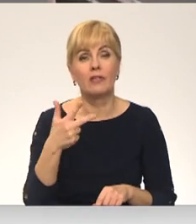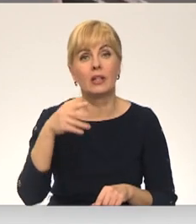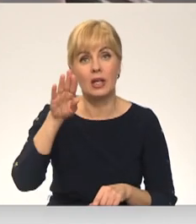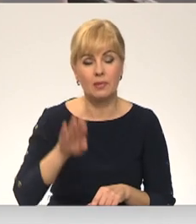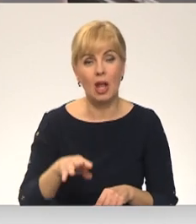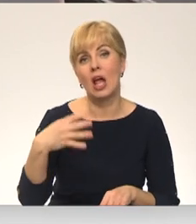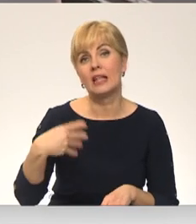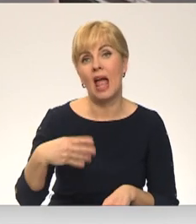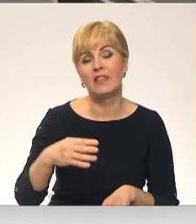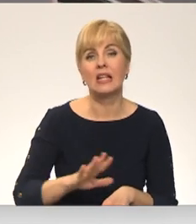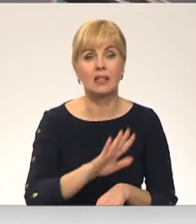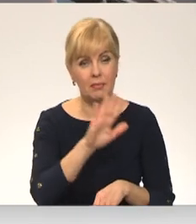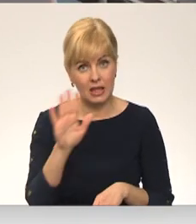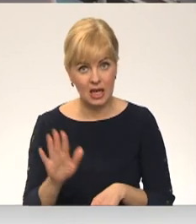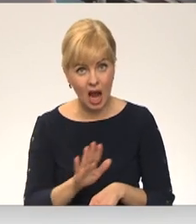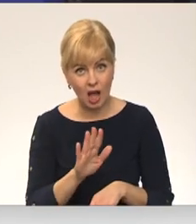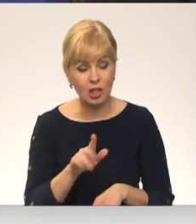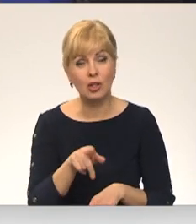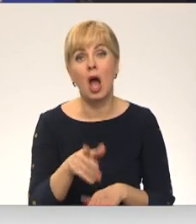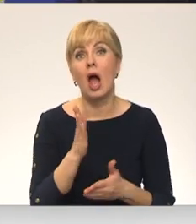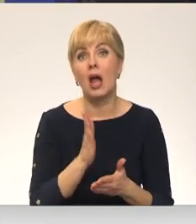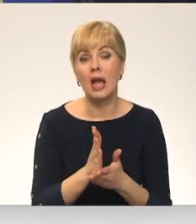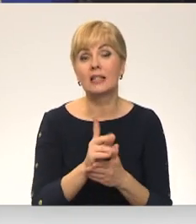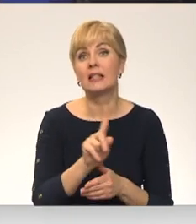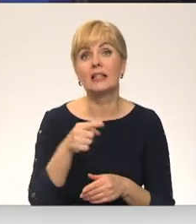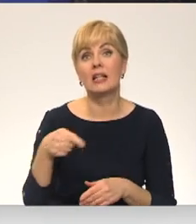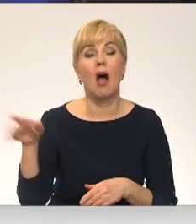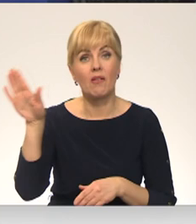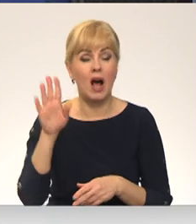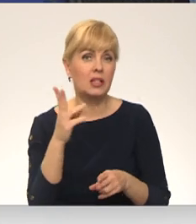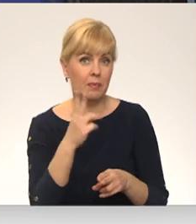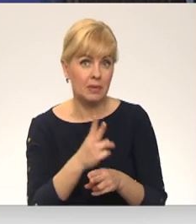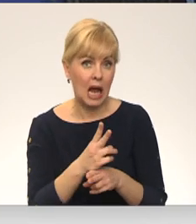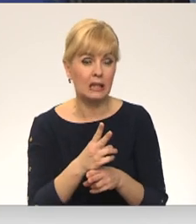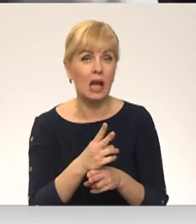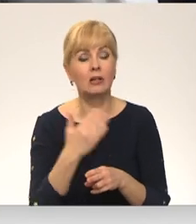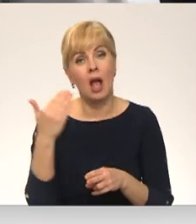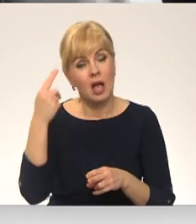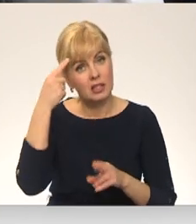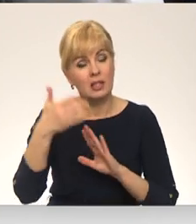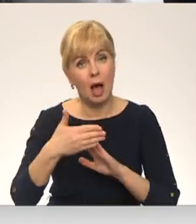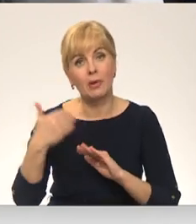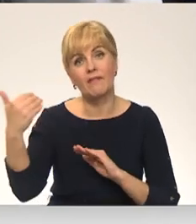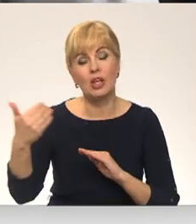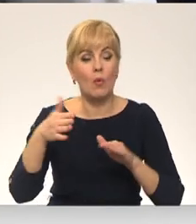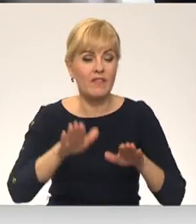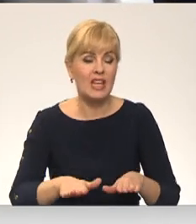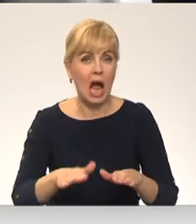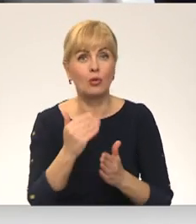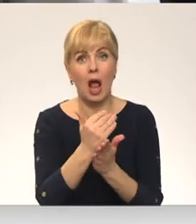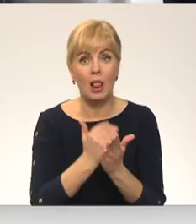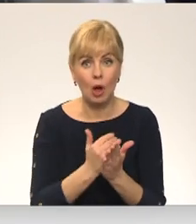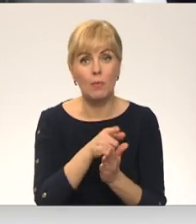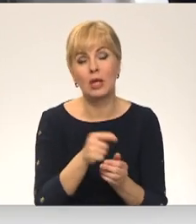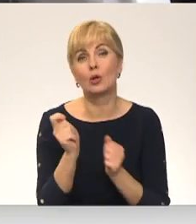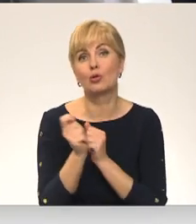90 dienas. Ja tu atrodies citā valstī, tev ir pienākums saprast vietējos likums un to, ka te arī ir soda